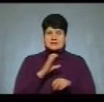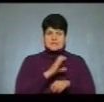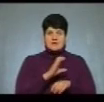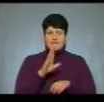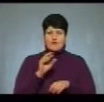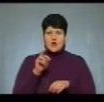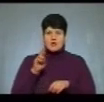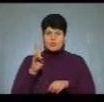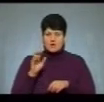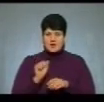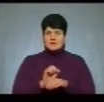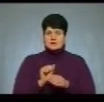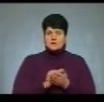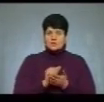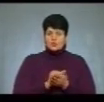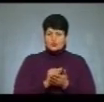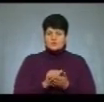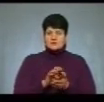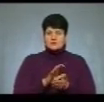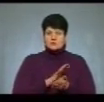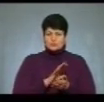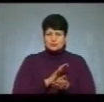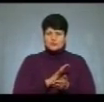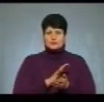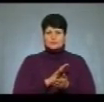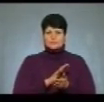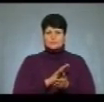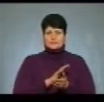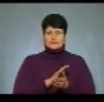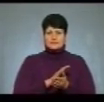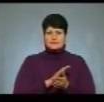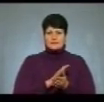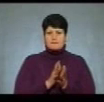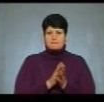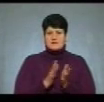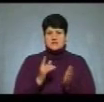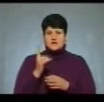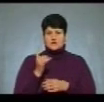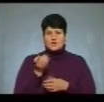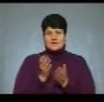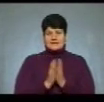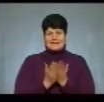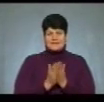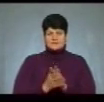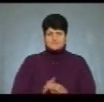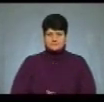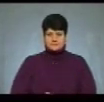Валенюка. І вийшла книжка «Історія воєнної округи. Упали Соня. Тережам понад 100 книг».